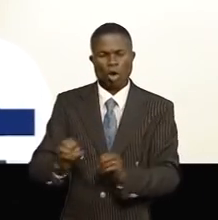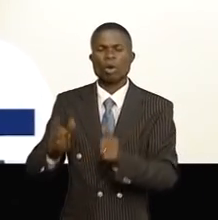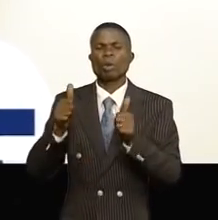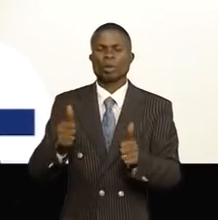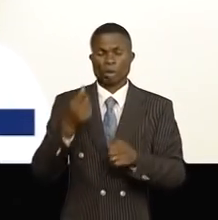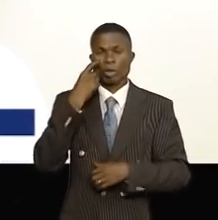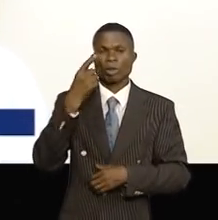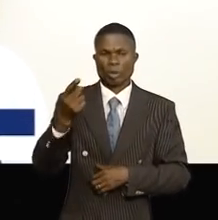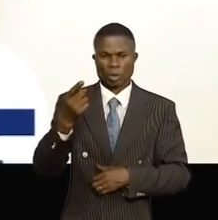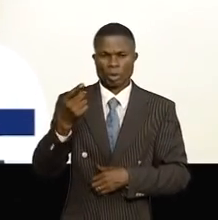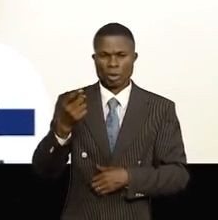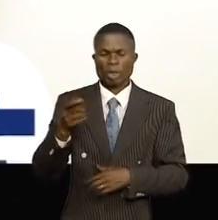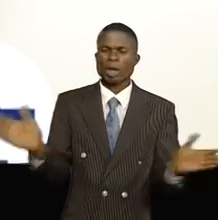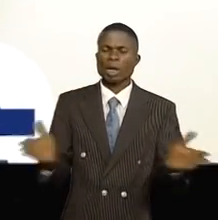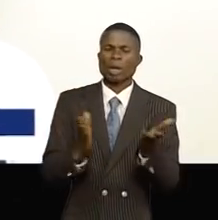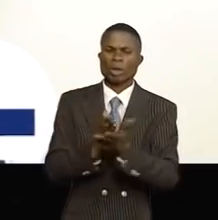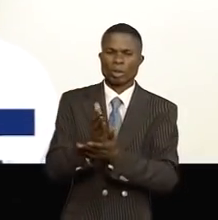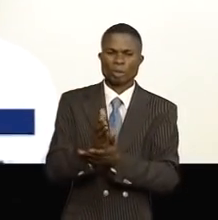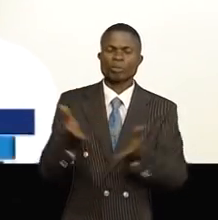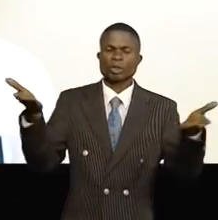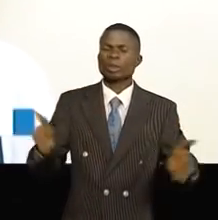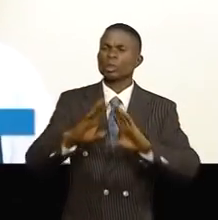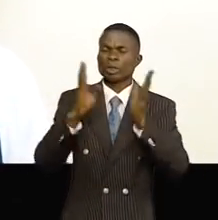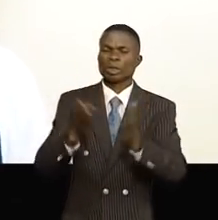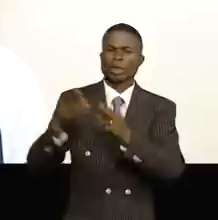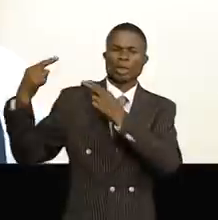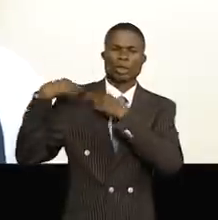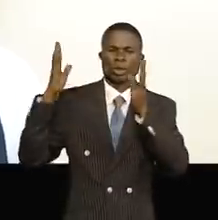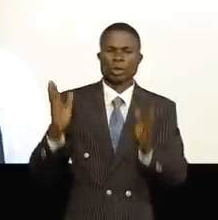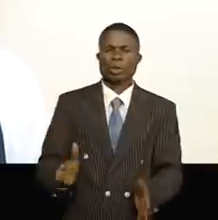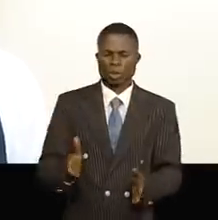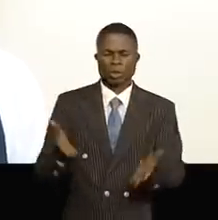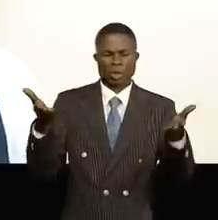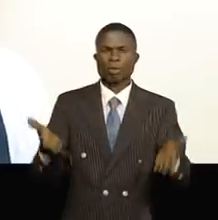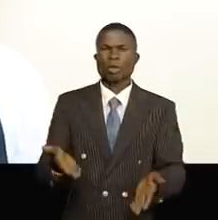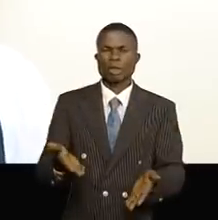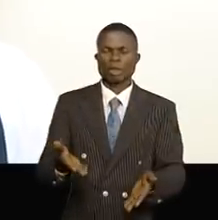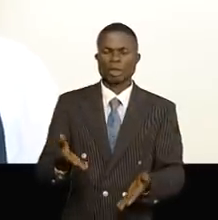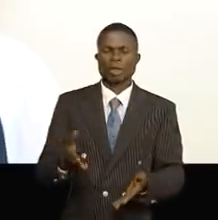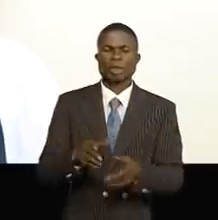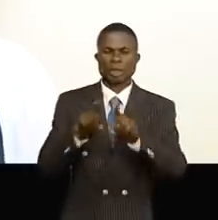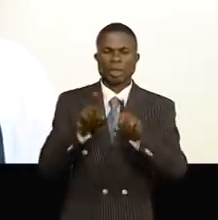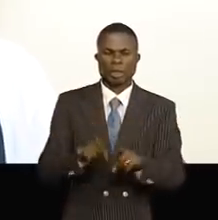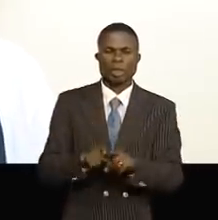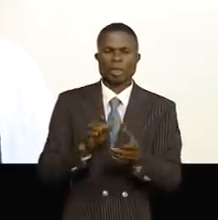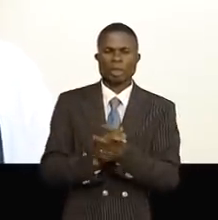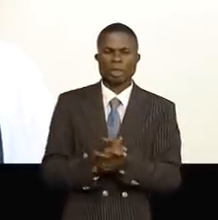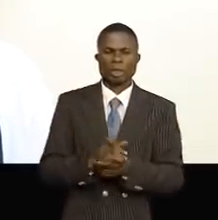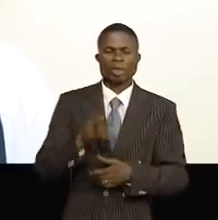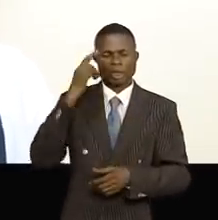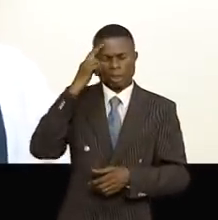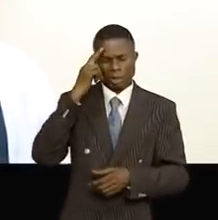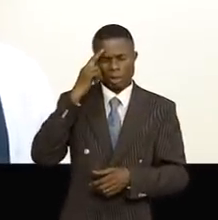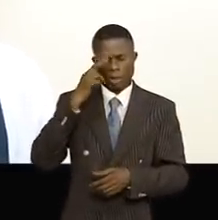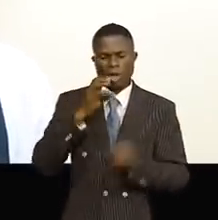vois que la cadena est là et la présence de tous les responsables, en tout cas, nous régalent. Et il nous conseille toujours de passer